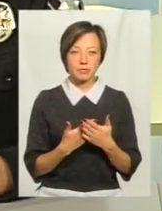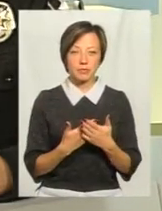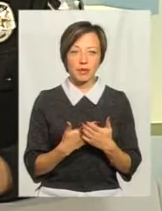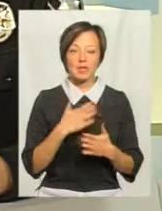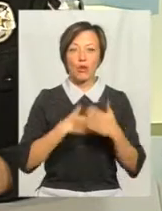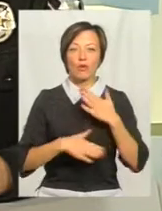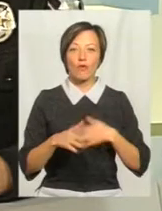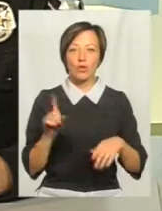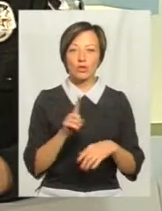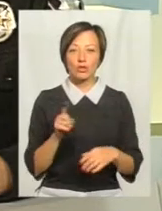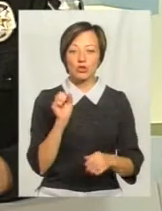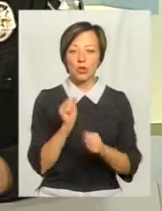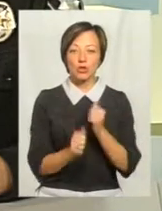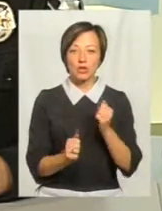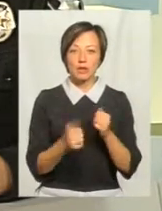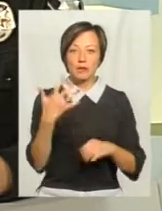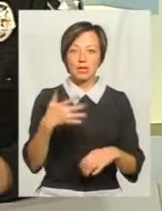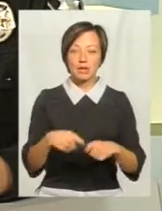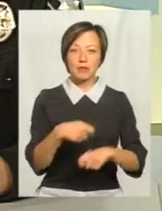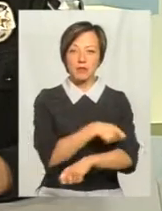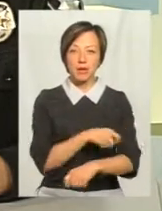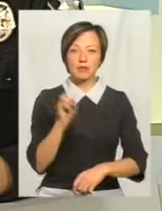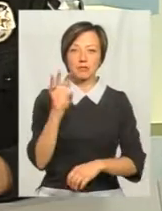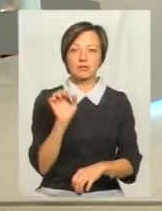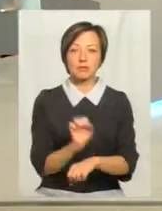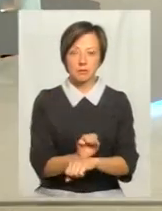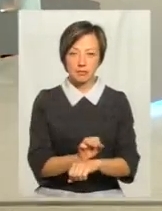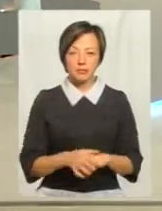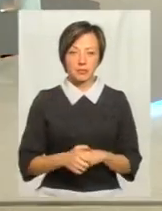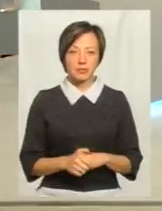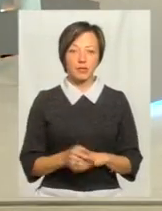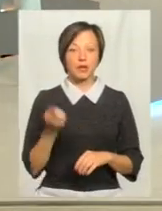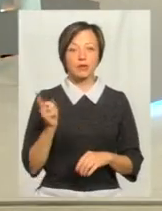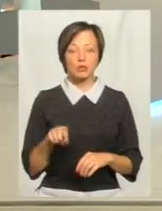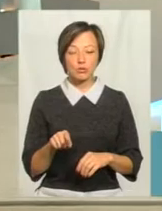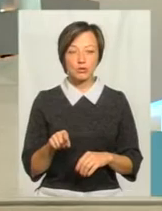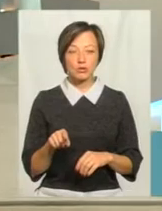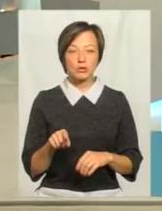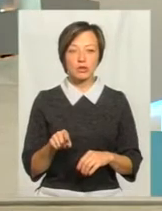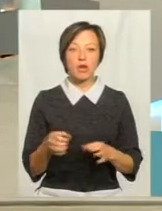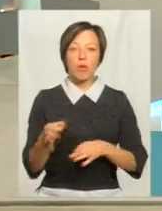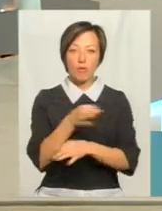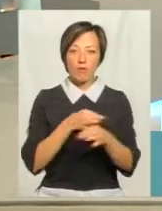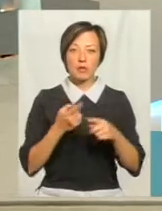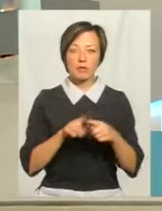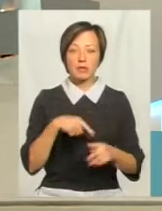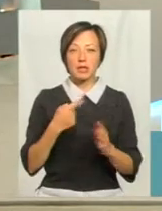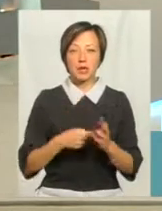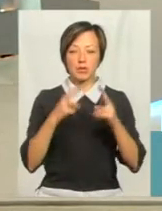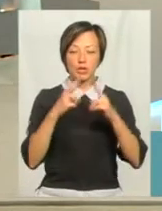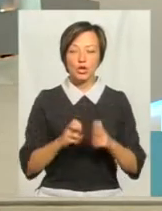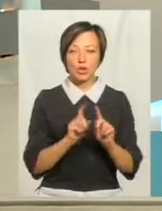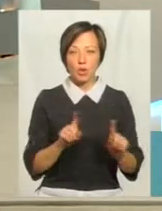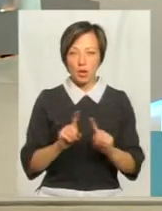задоволені тим, що через кожних 50 метрів потрібно буде зупинятися. Тому обговорюються всі питання, вивчаються всі